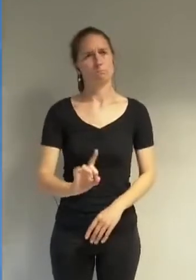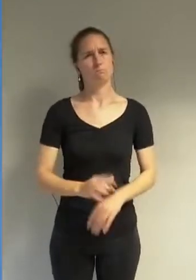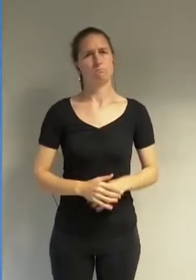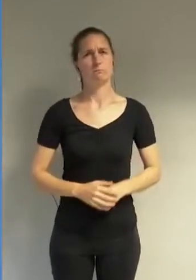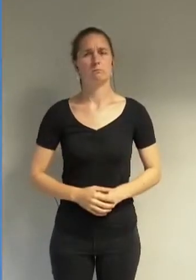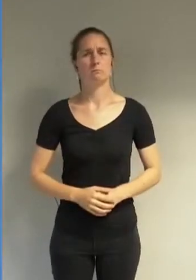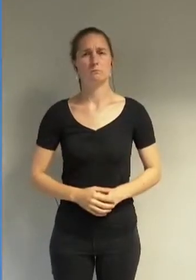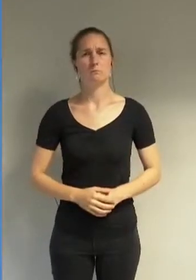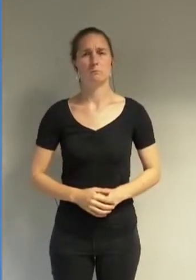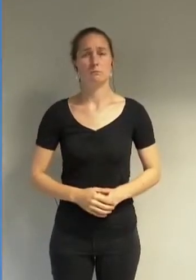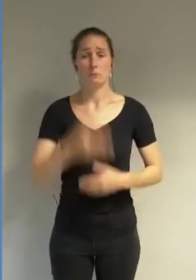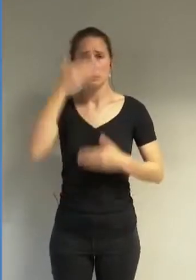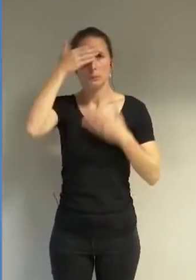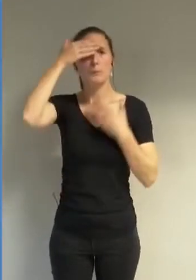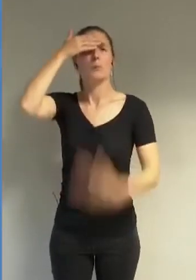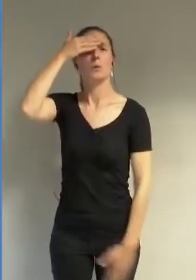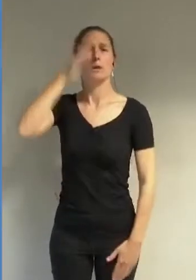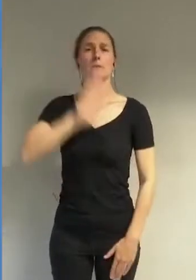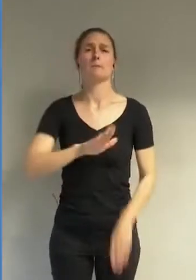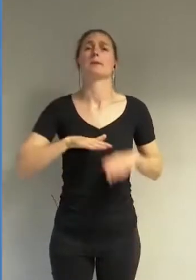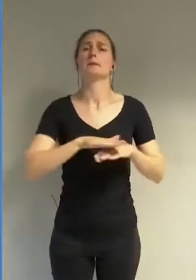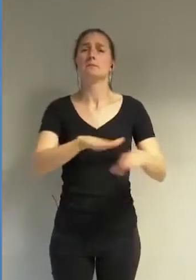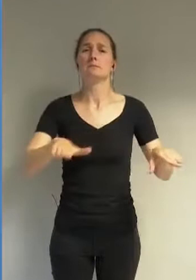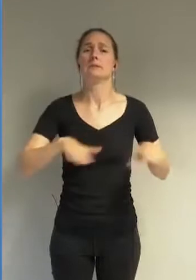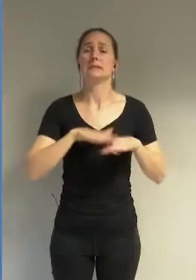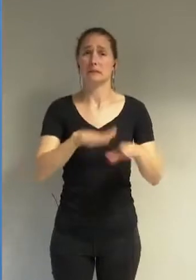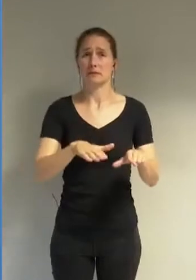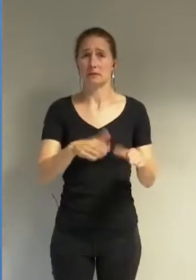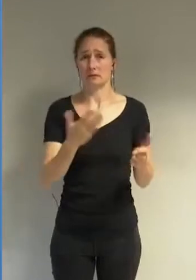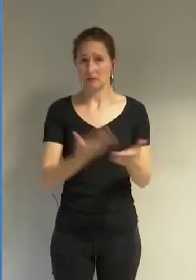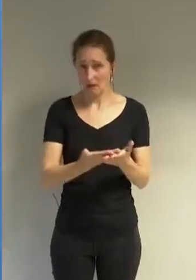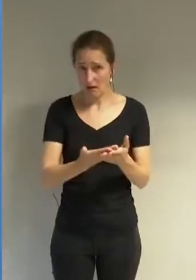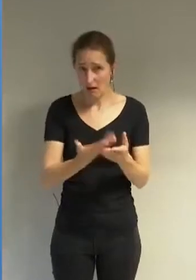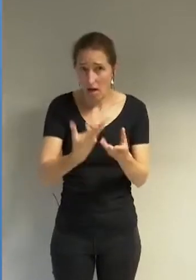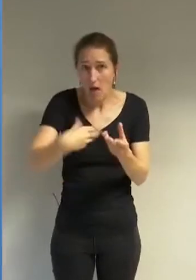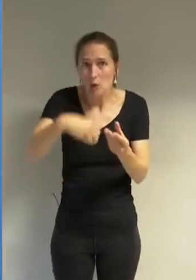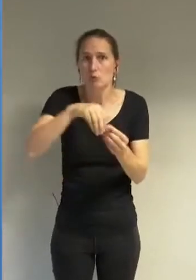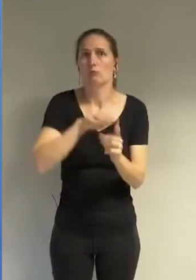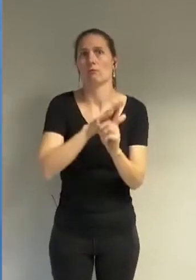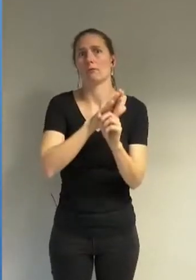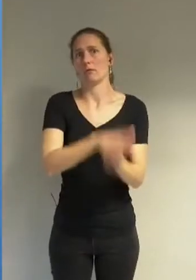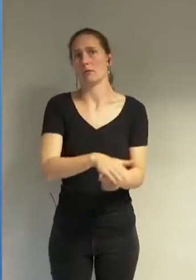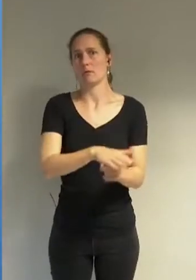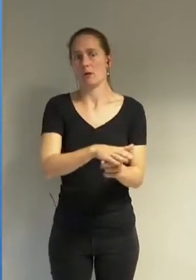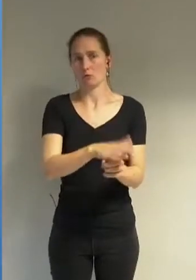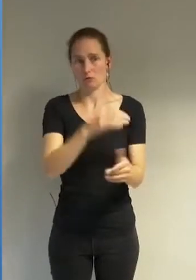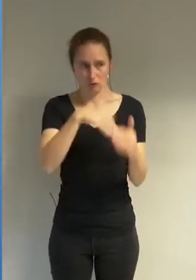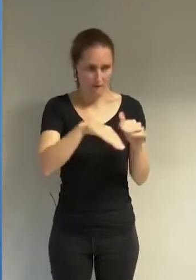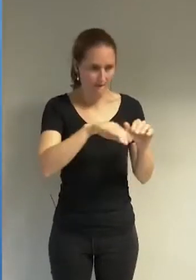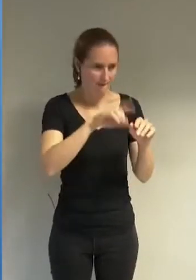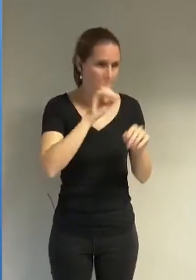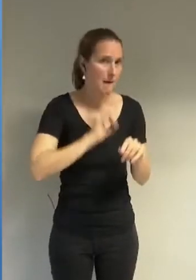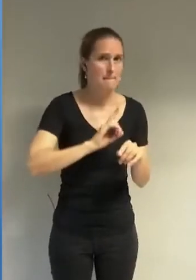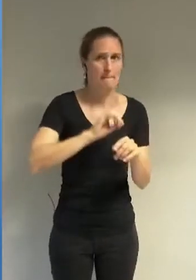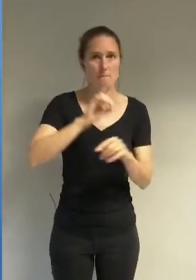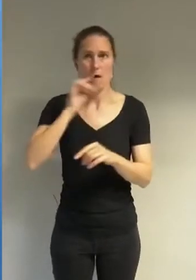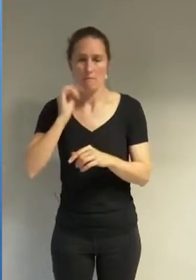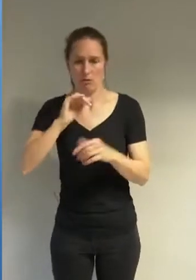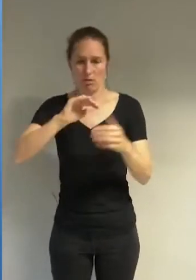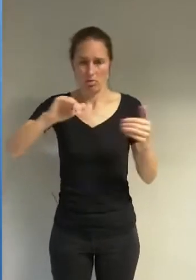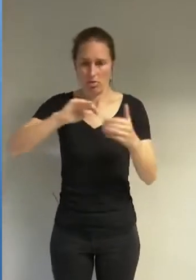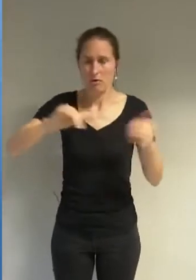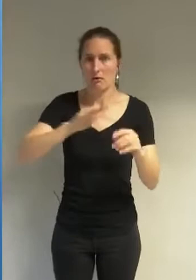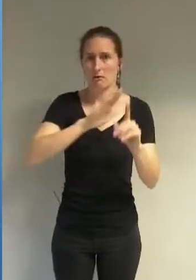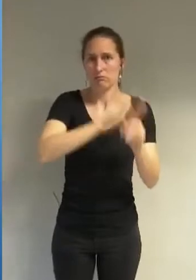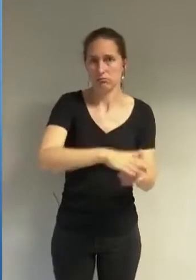le cas le burkini est par contre l'introduction d'une discrimination importante entre les femmes et les hommes et entre les